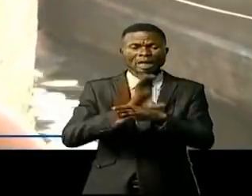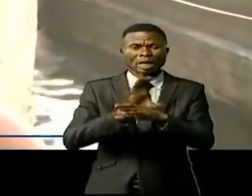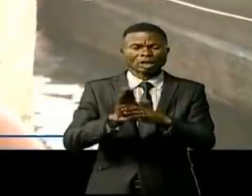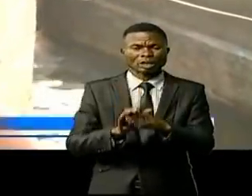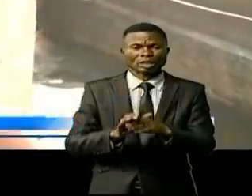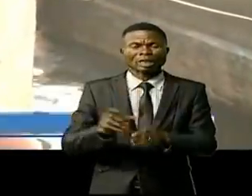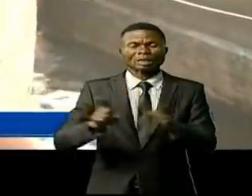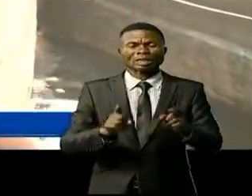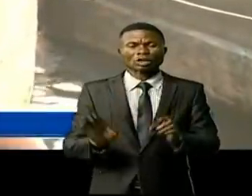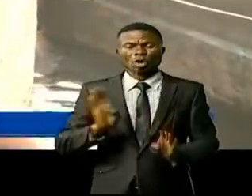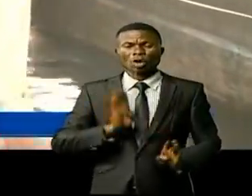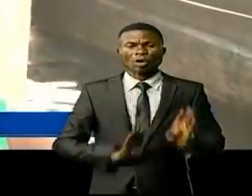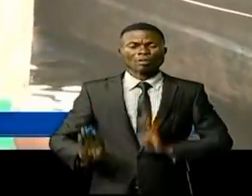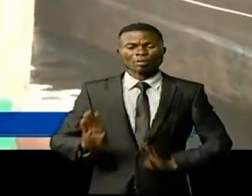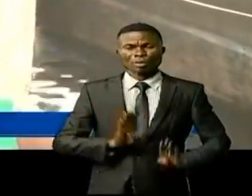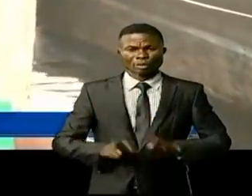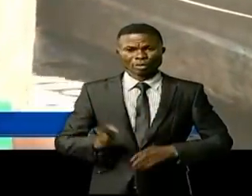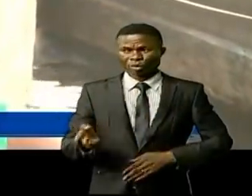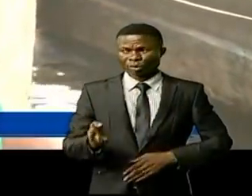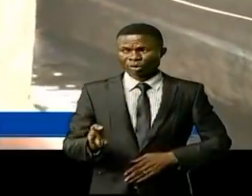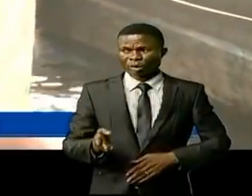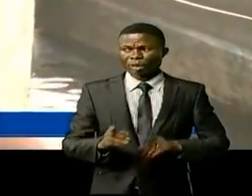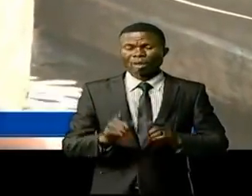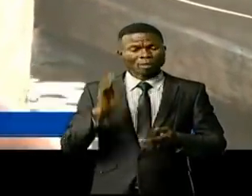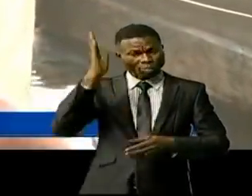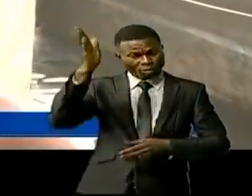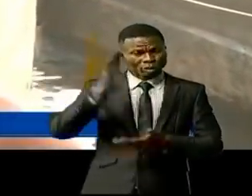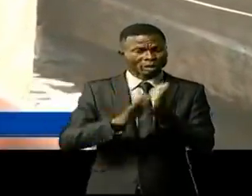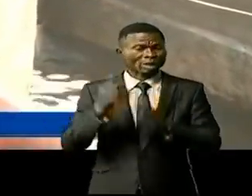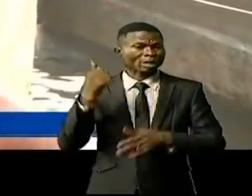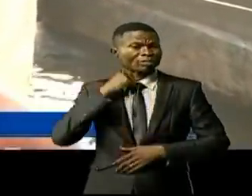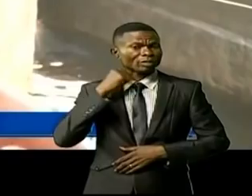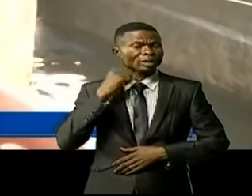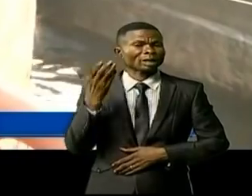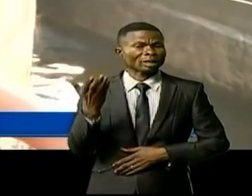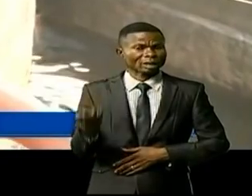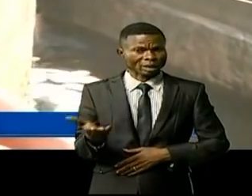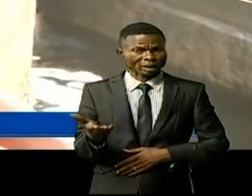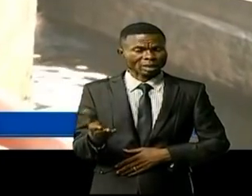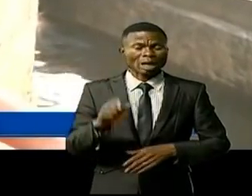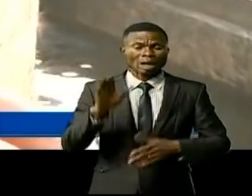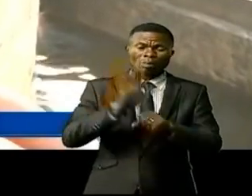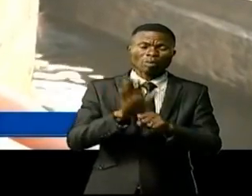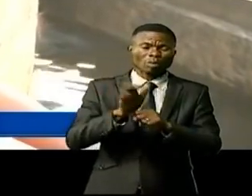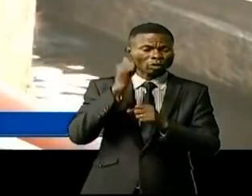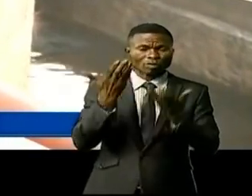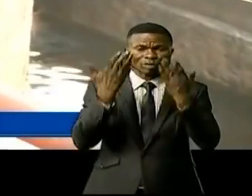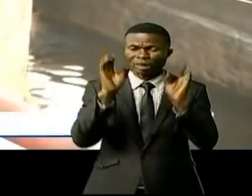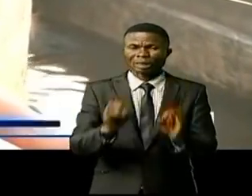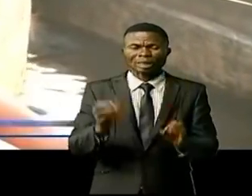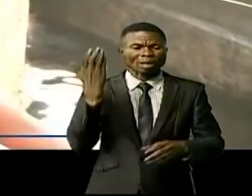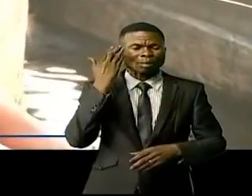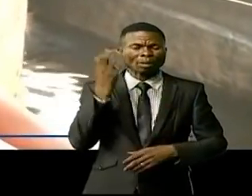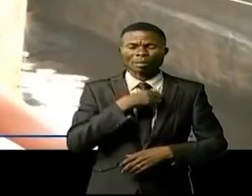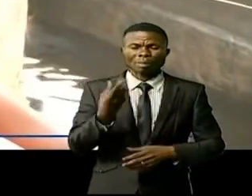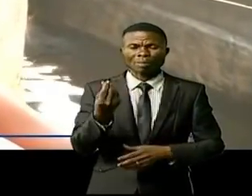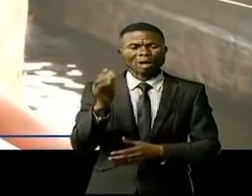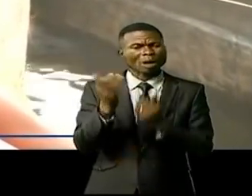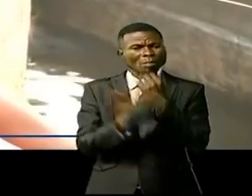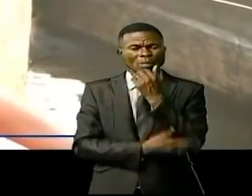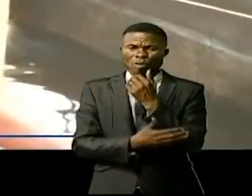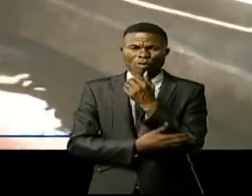Je fais la biochimie pour devenir médecin. Il y a des enfants qui n'étudient pas parce que leurs parents n'ont pas assez de moyens.